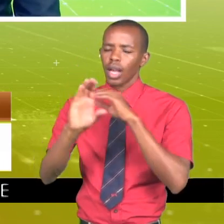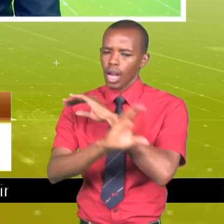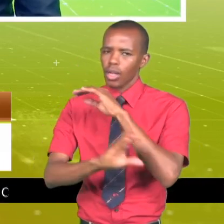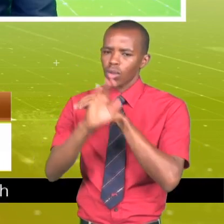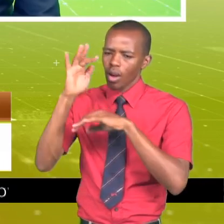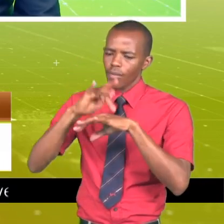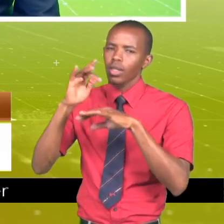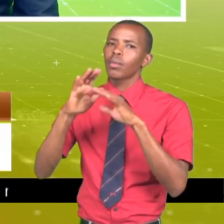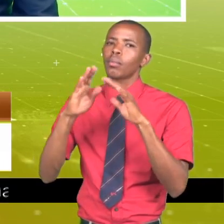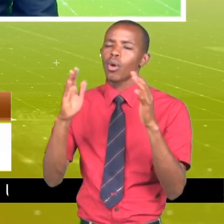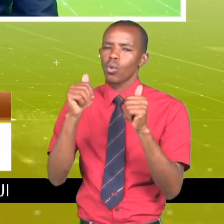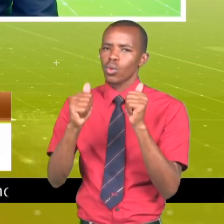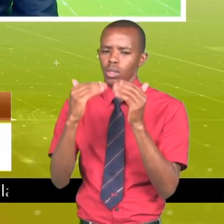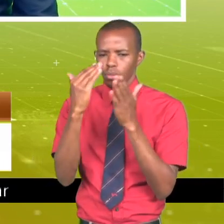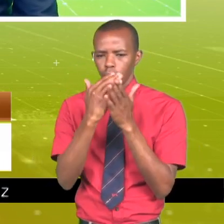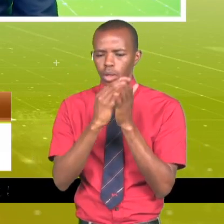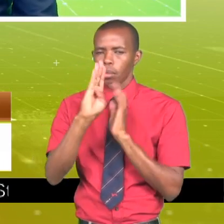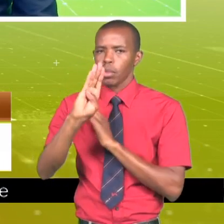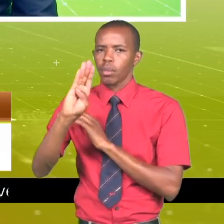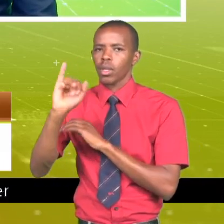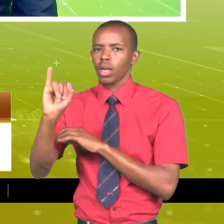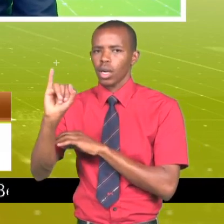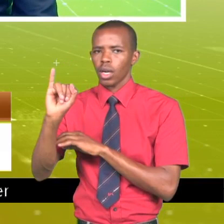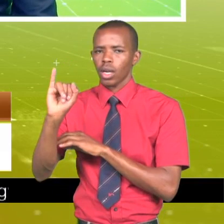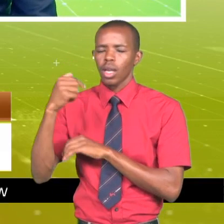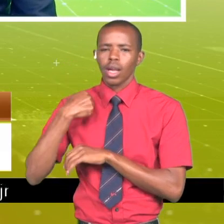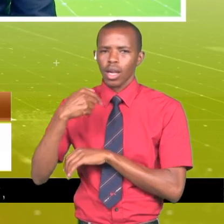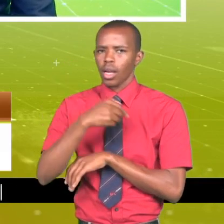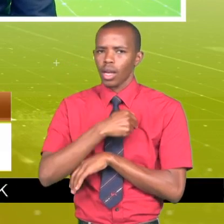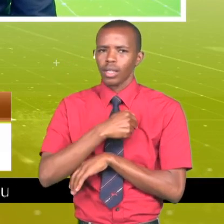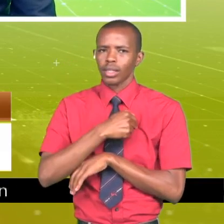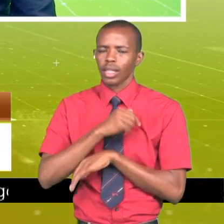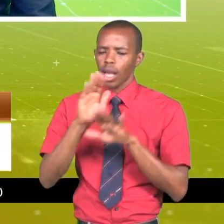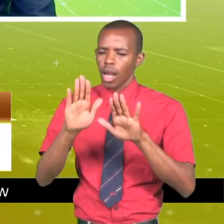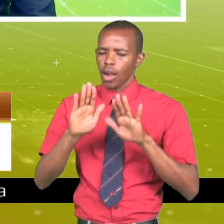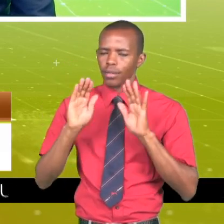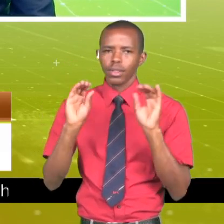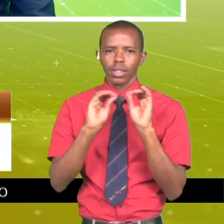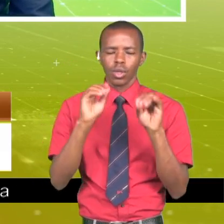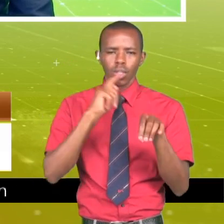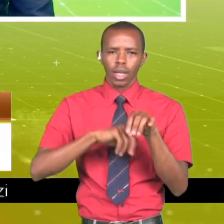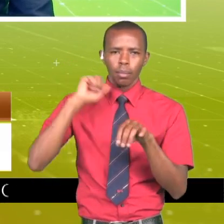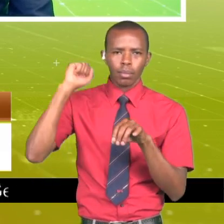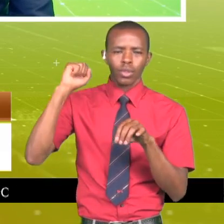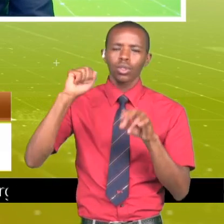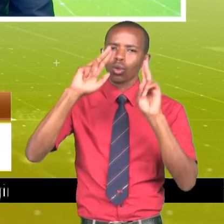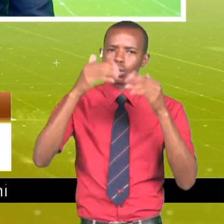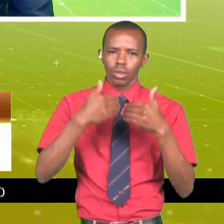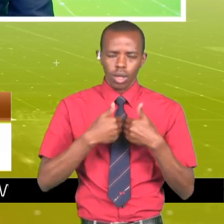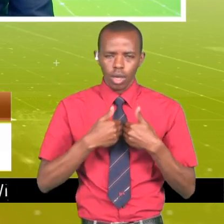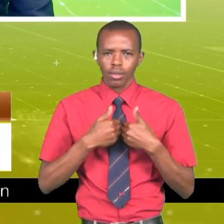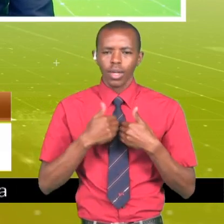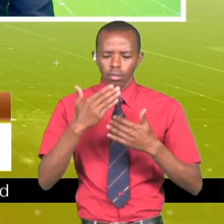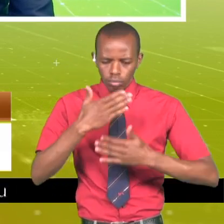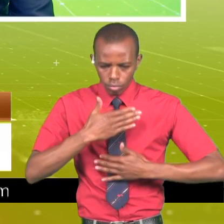taifa kwa sasa. Mchakatu mzima wa BBI ni mchakatu ambayo. Hatuezi kuwepuka tunapuzungumzia maswala kisiasa. Weshimua wengi tayari